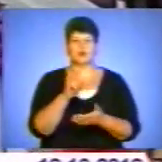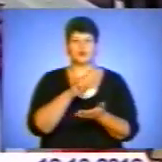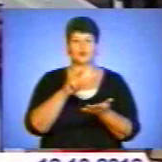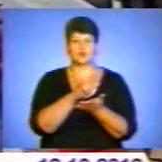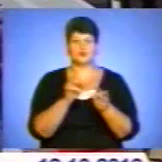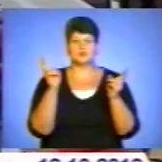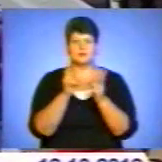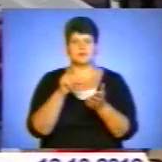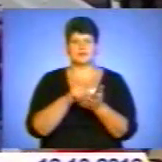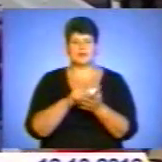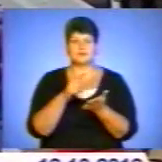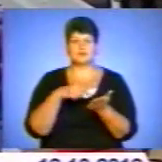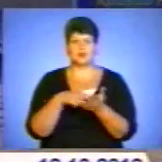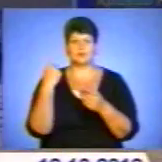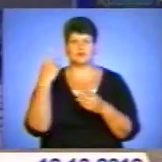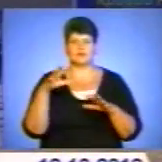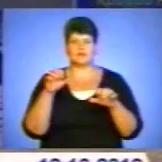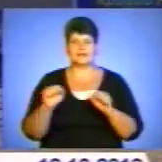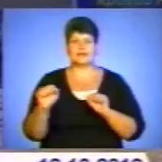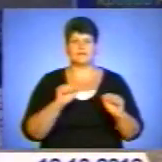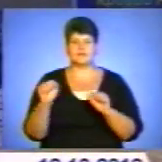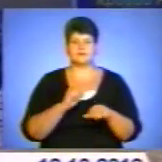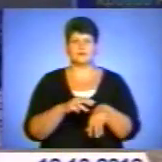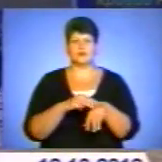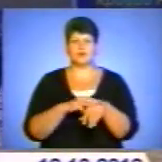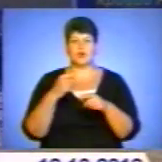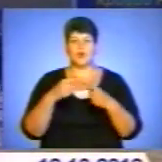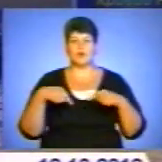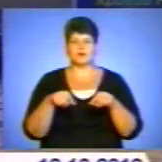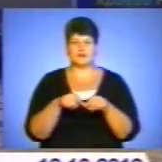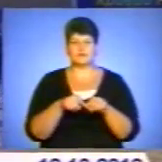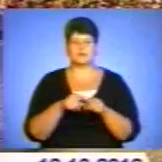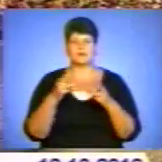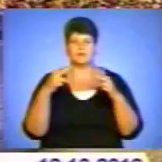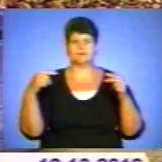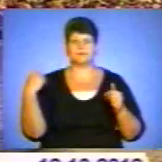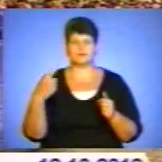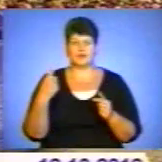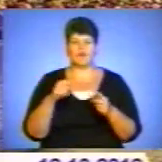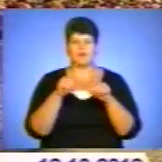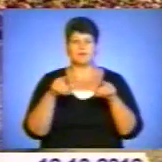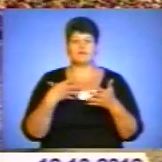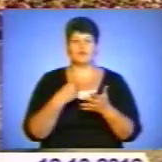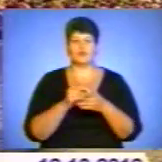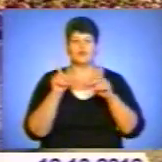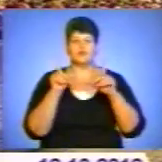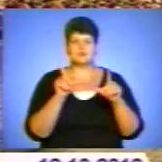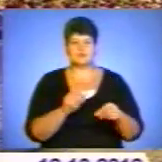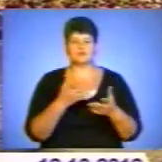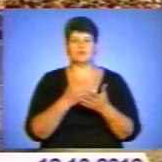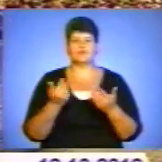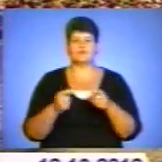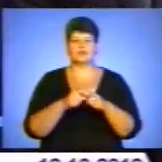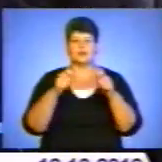обласної та міської влади, а також керівництво правоохоронних органів Дніпропетровщини. В рамках свого візиту глава уряду відкрив оновлений після